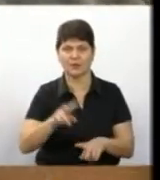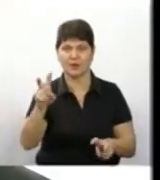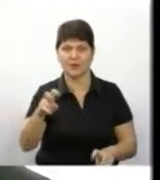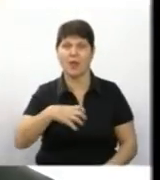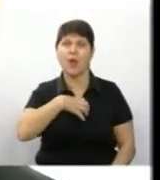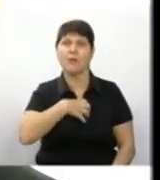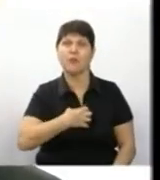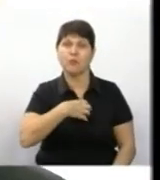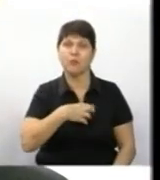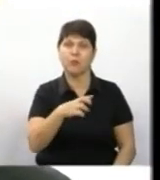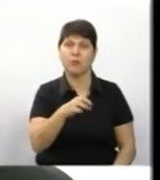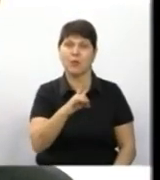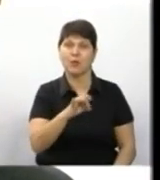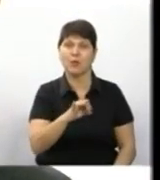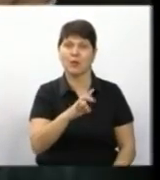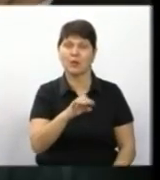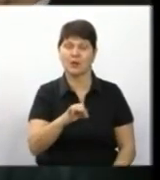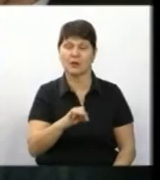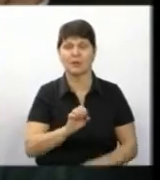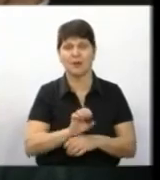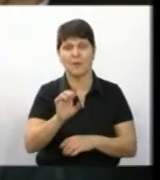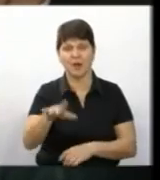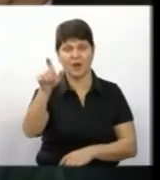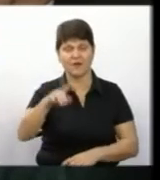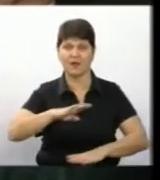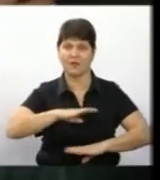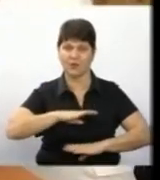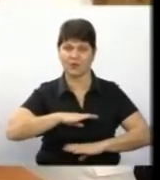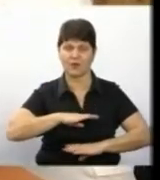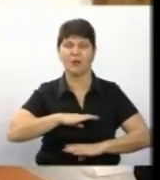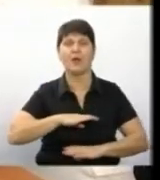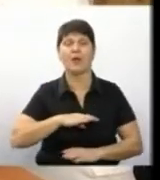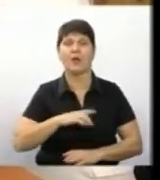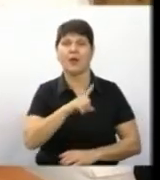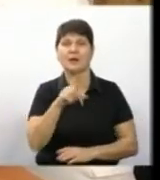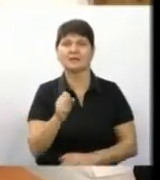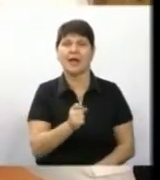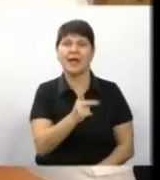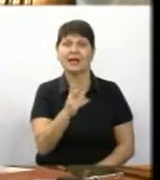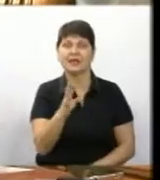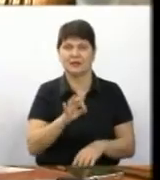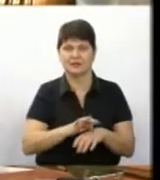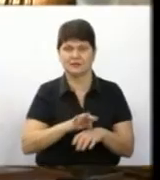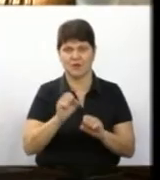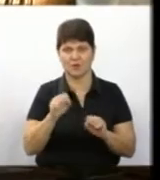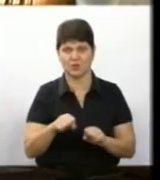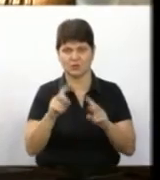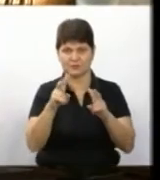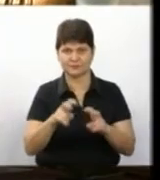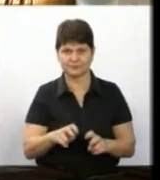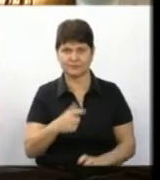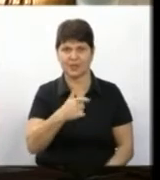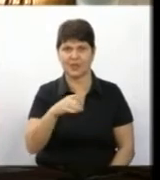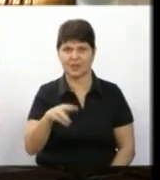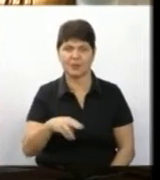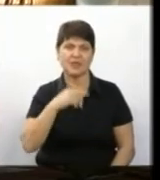Хворого направили на флюорографію. Загалом, за словами Лендюк, розпізнати грип можна за кількома симптомами. Звернути, звичайно, увагу